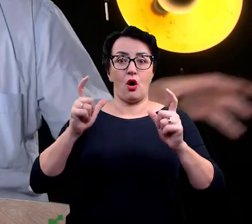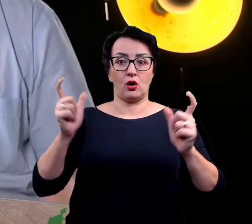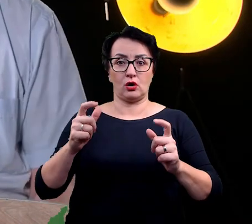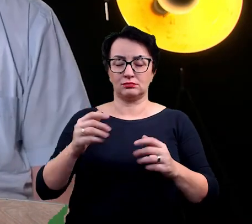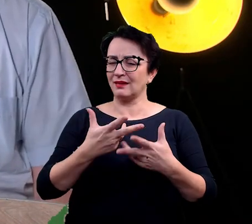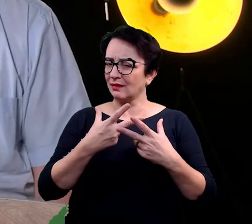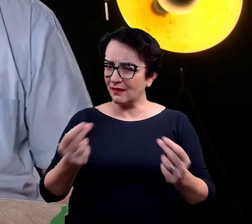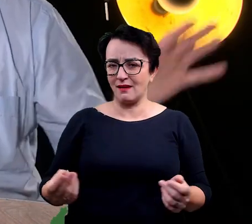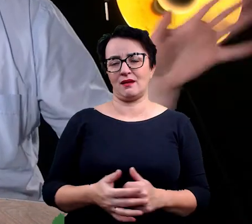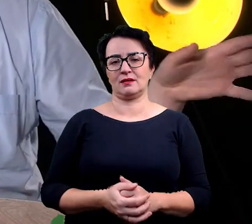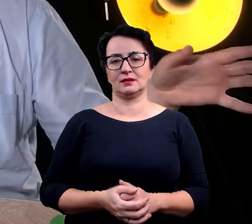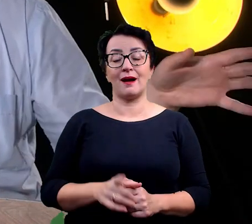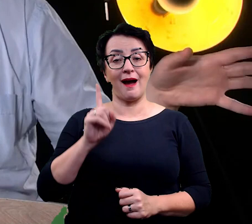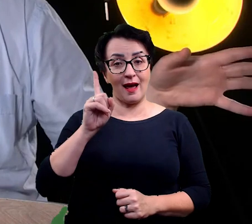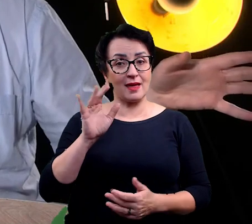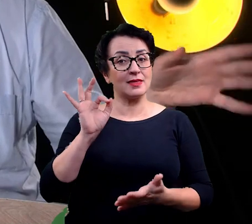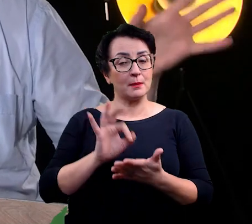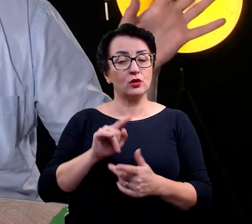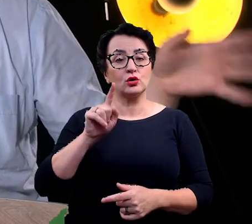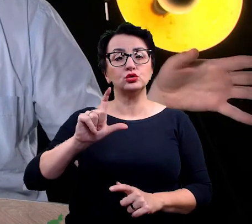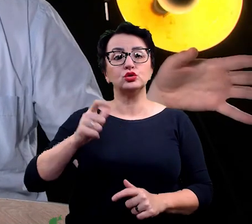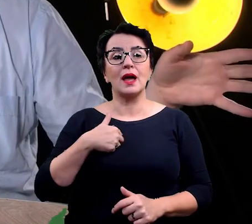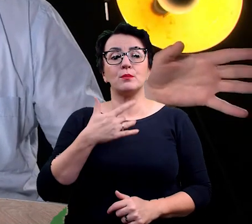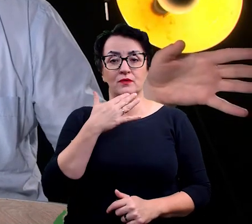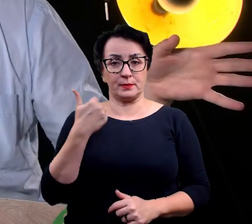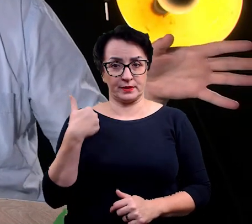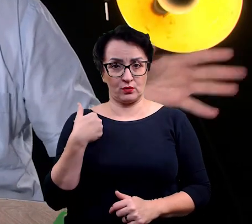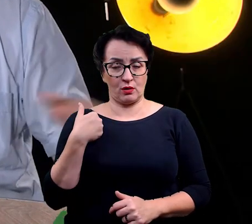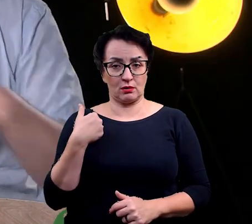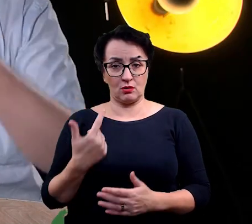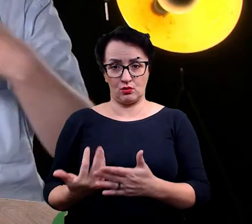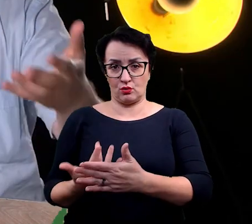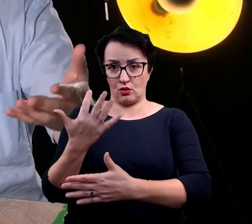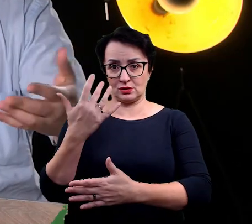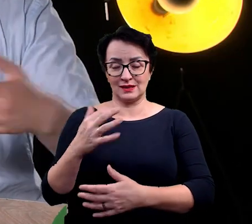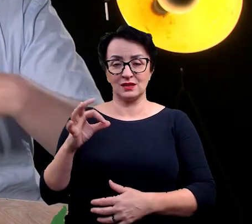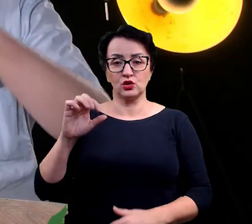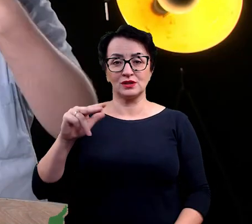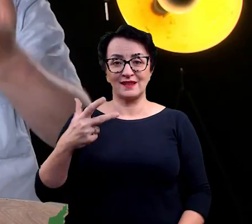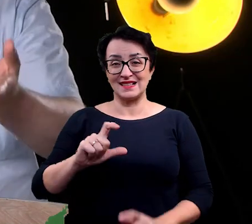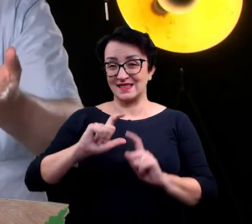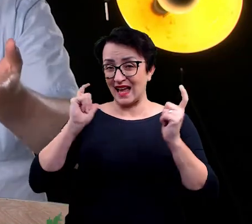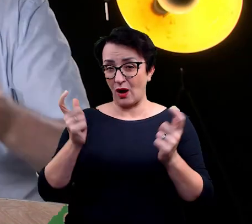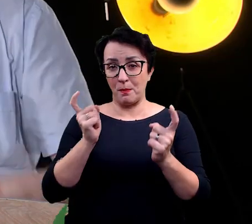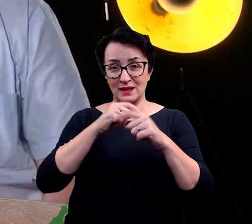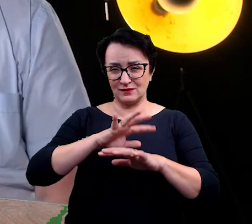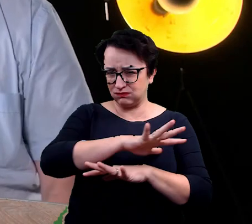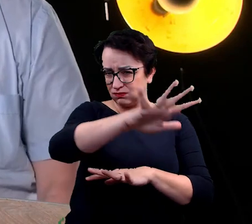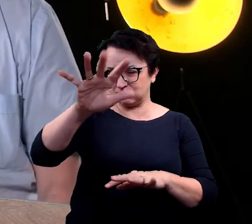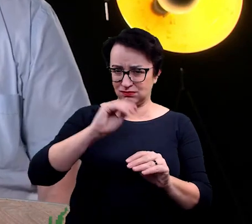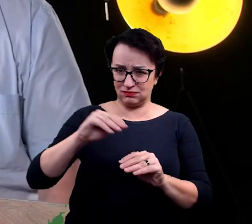z całą pewnością na przykład to, o czym tu wiem, czyli taki wzrost sosnek, jeżeli obsadzimy cały kraj, ona się rozprzestrzeni,